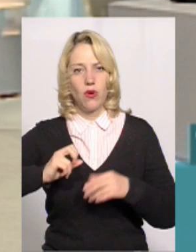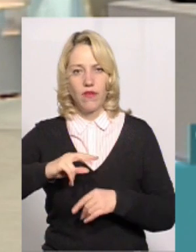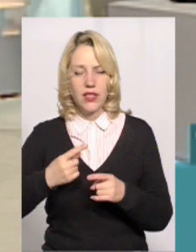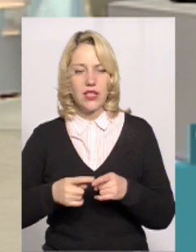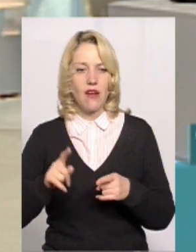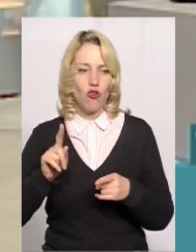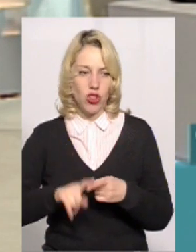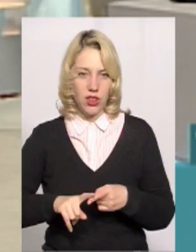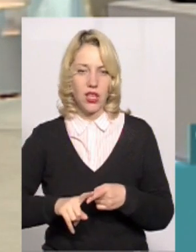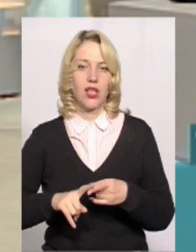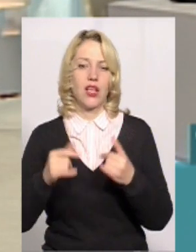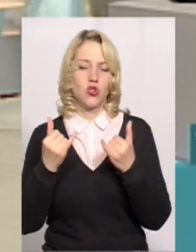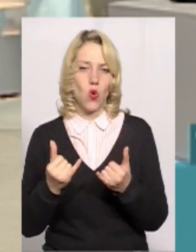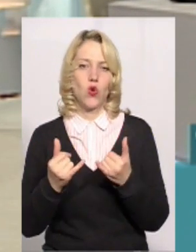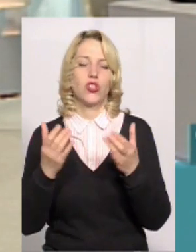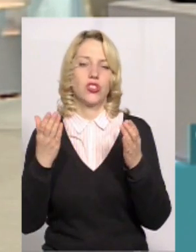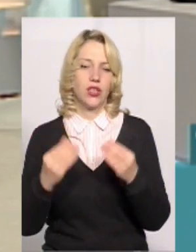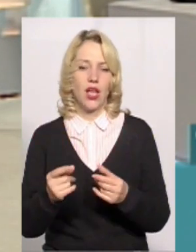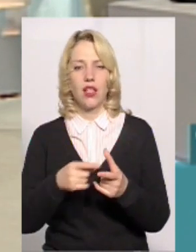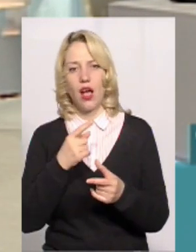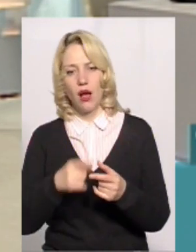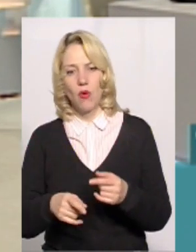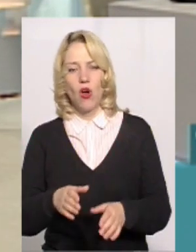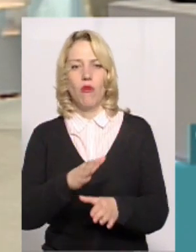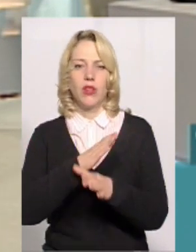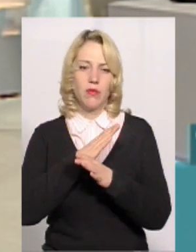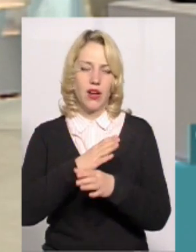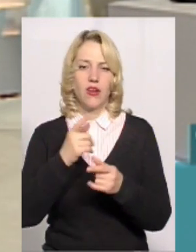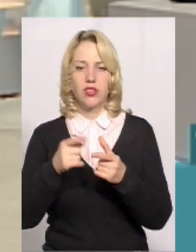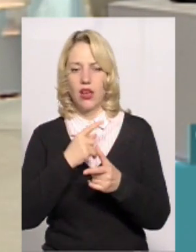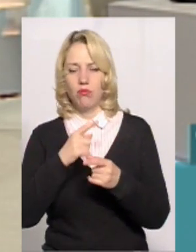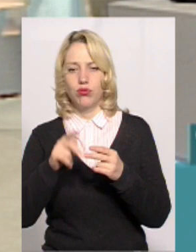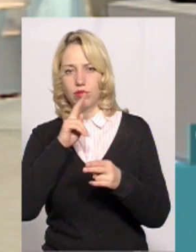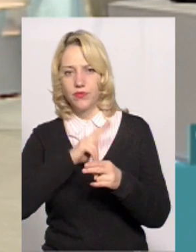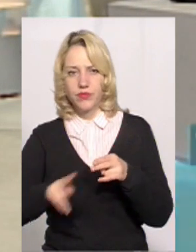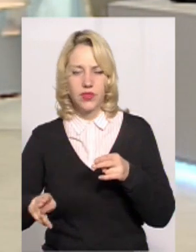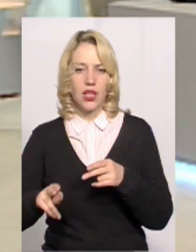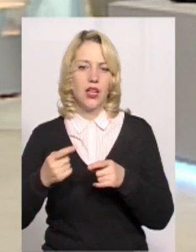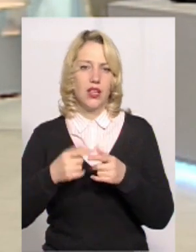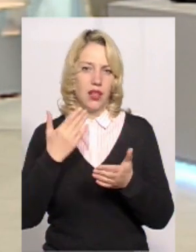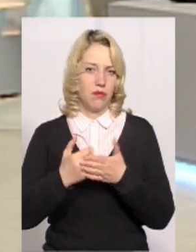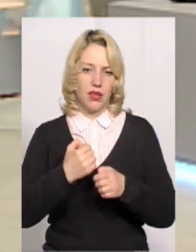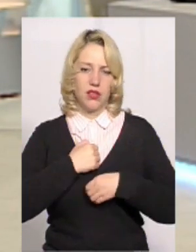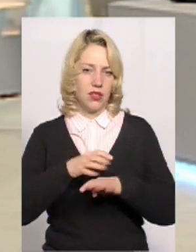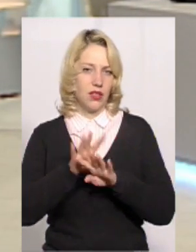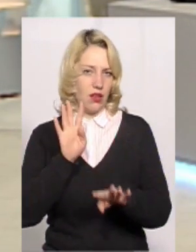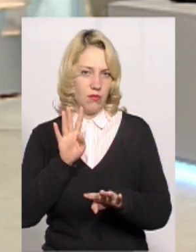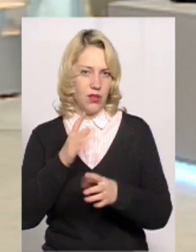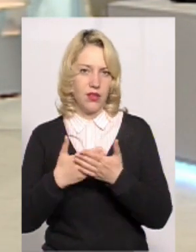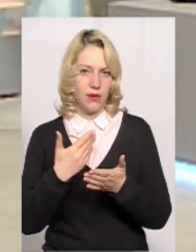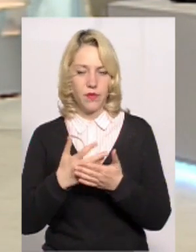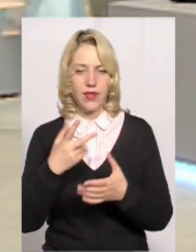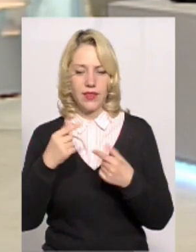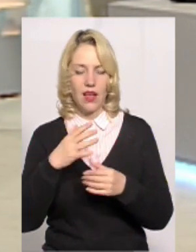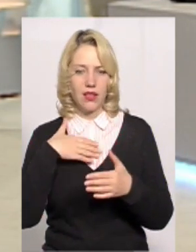вони на сьогоднішній день або відмирають, або вони розмиті, ну, візьмемо, самі збройні сили, куди, значит,